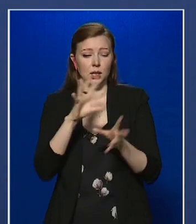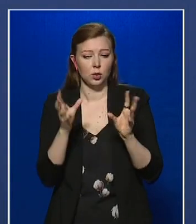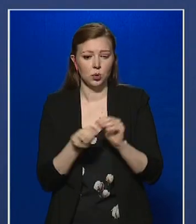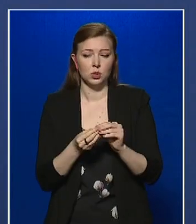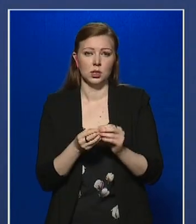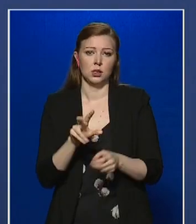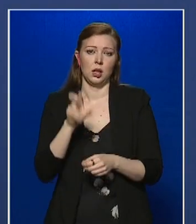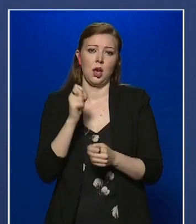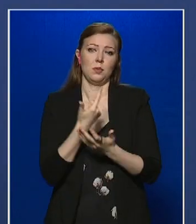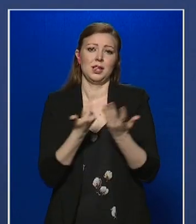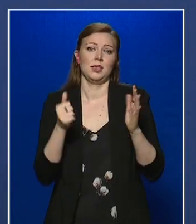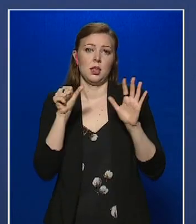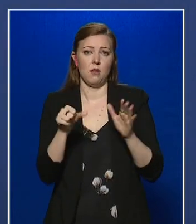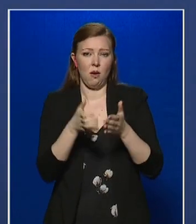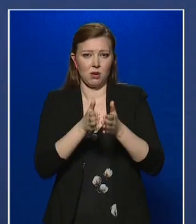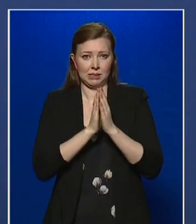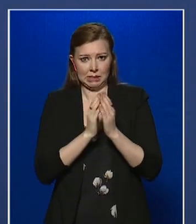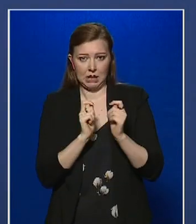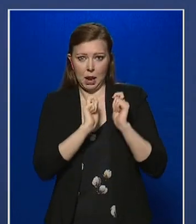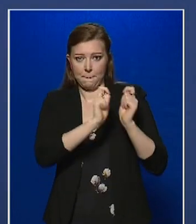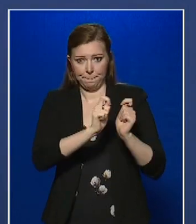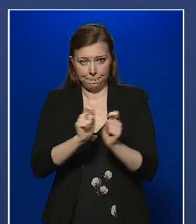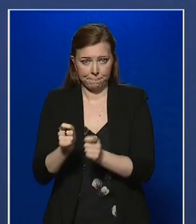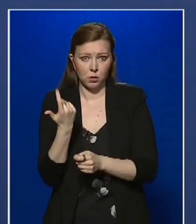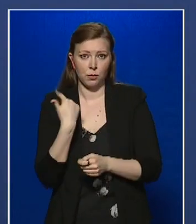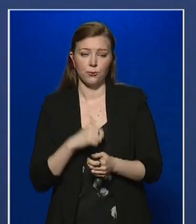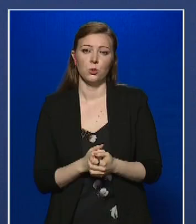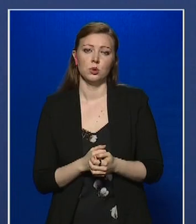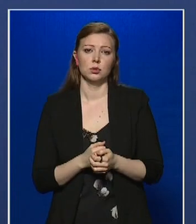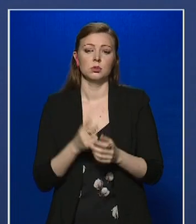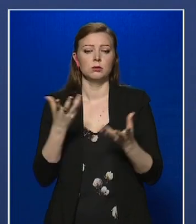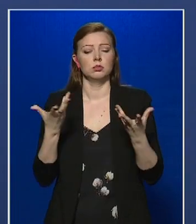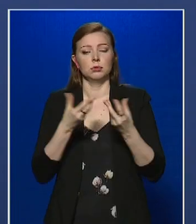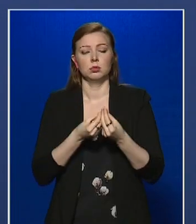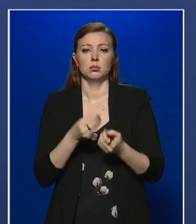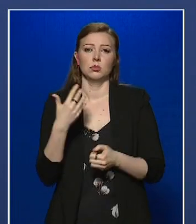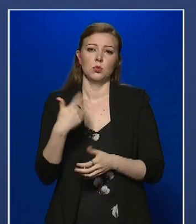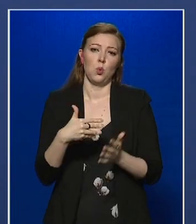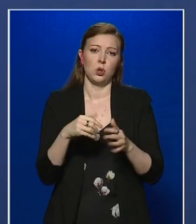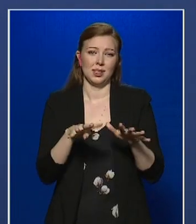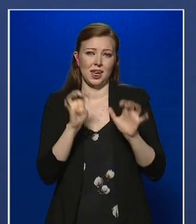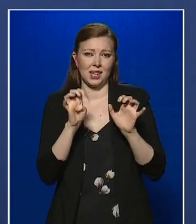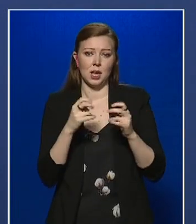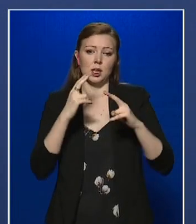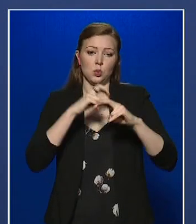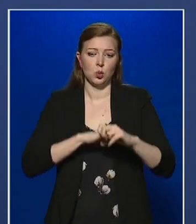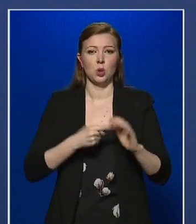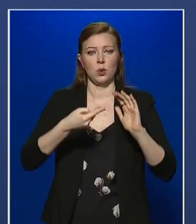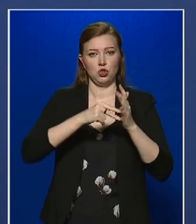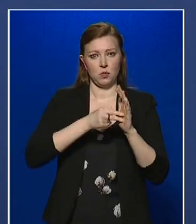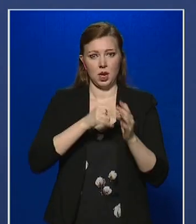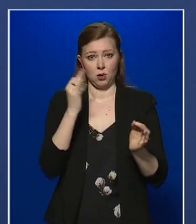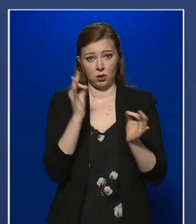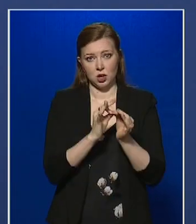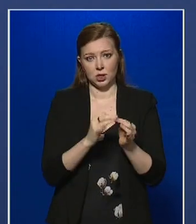376 kérelem érkezett be, és ezzel közel 5900 kutató és mérnök esetében